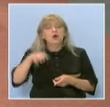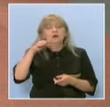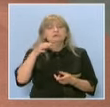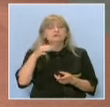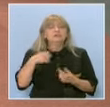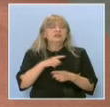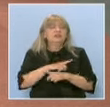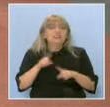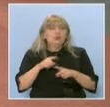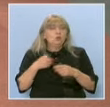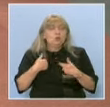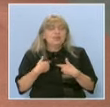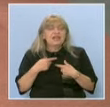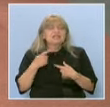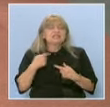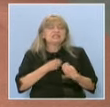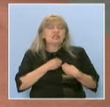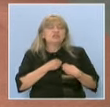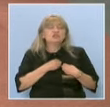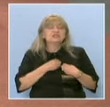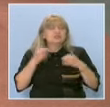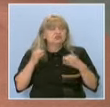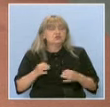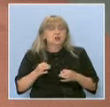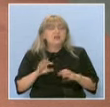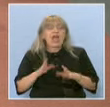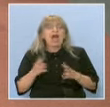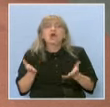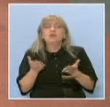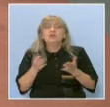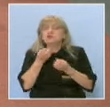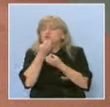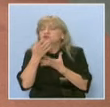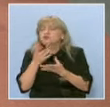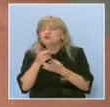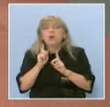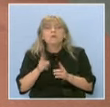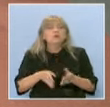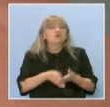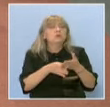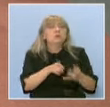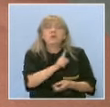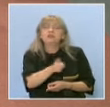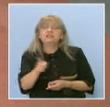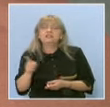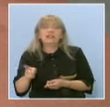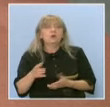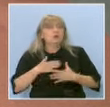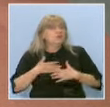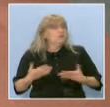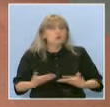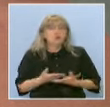то всъщност никой от нас не се чувства сигурен, че ако нещо стане, може да помогне някой. А има нужда от това. Тоест има нужда, може би,